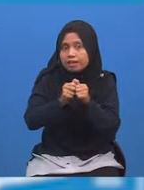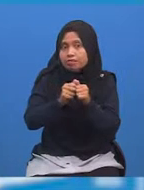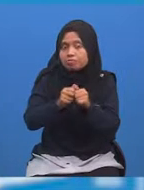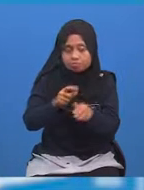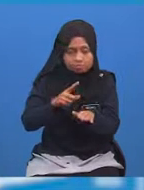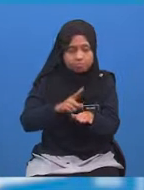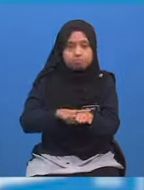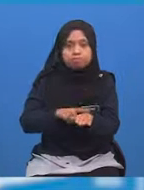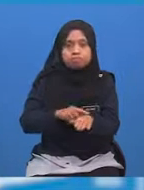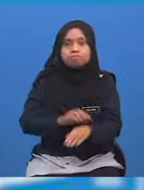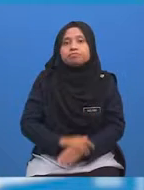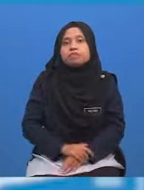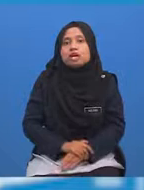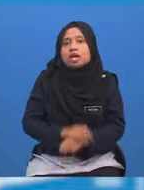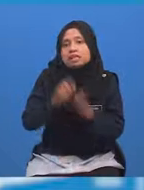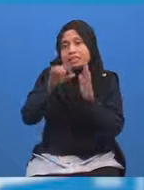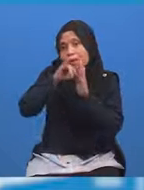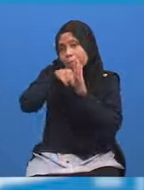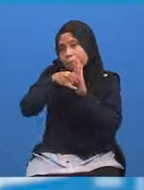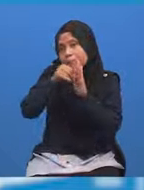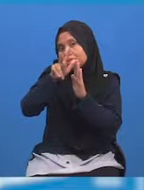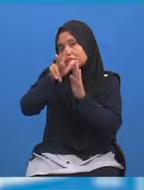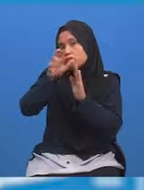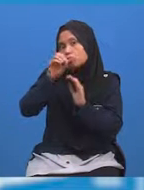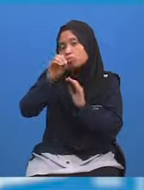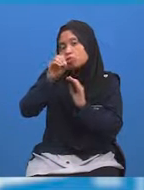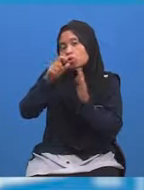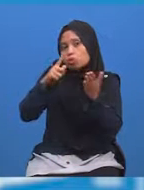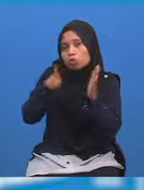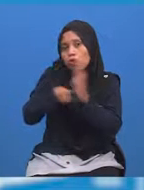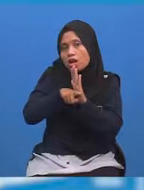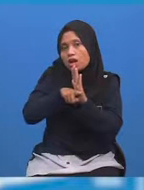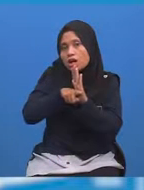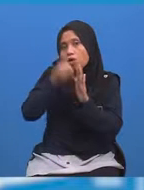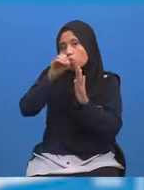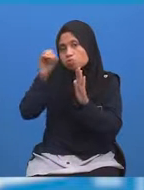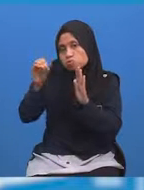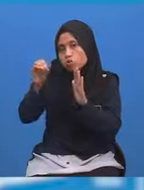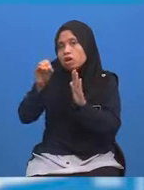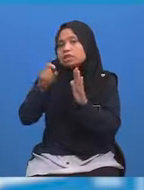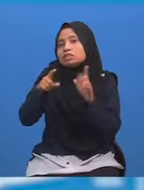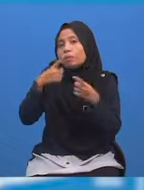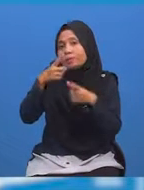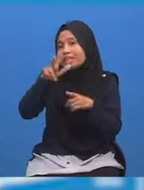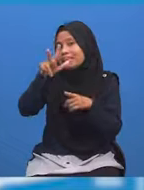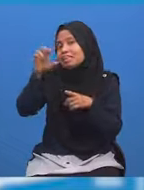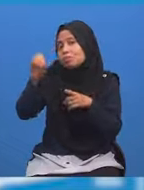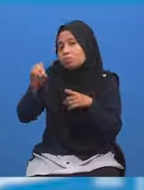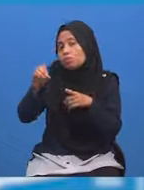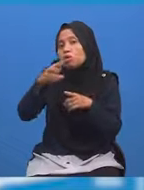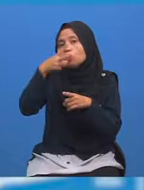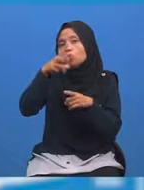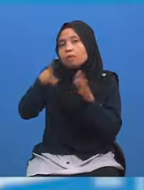jam 30 tolak sifar ialah 30 12